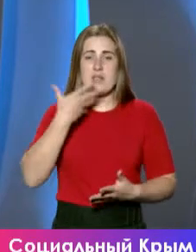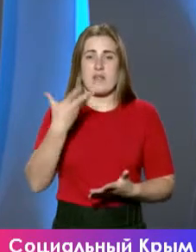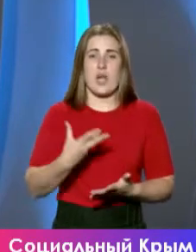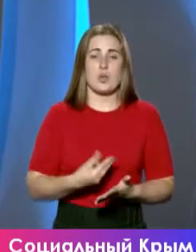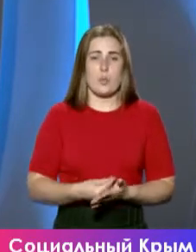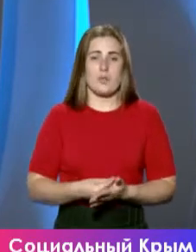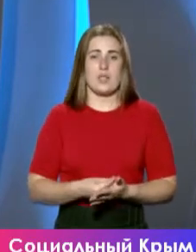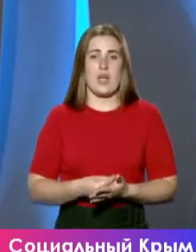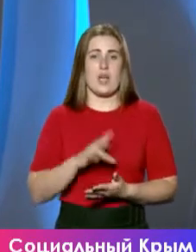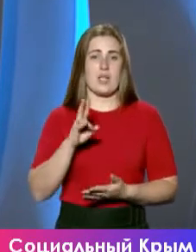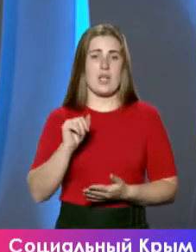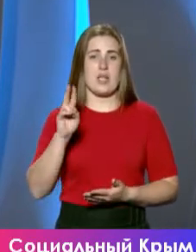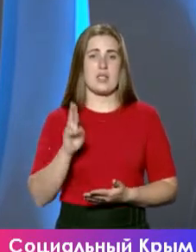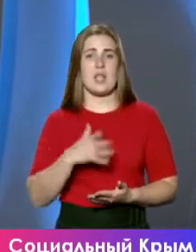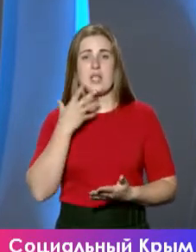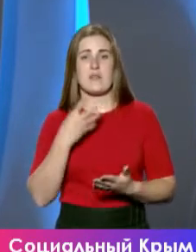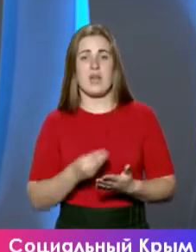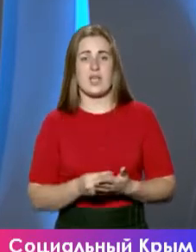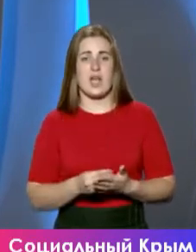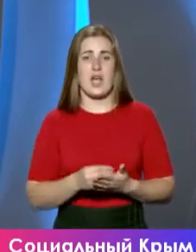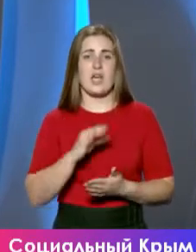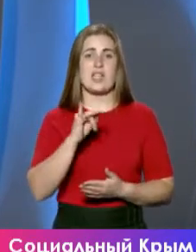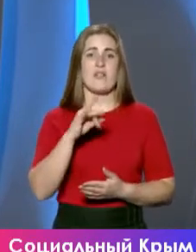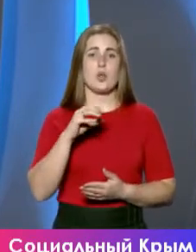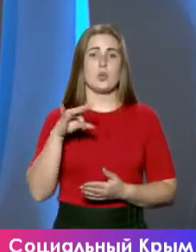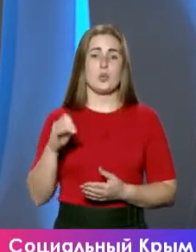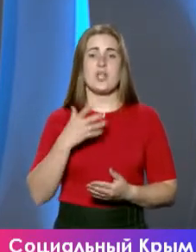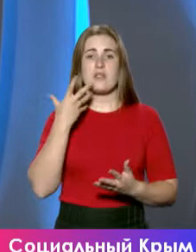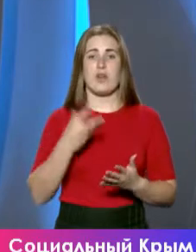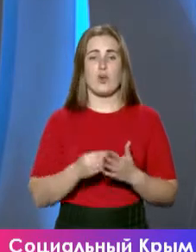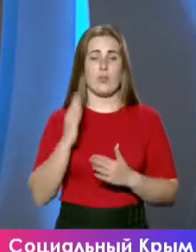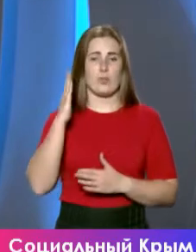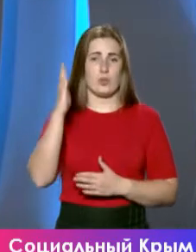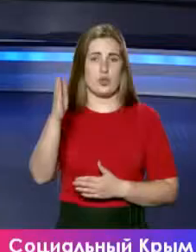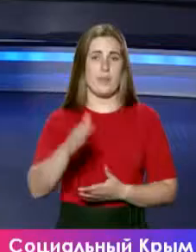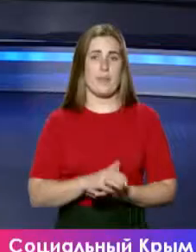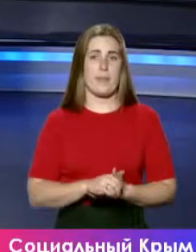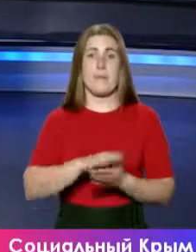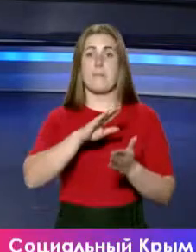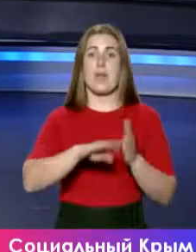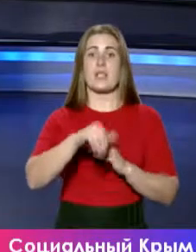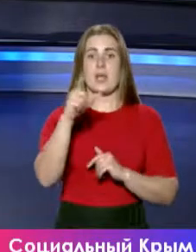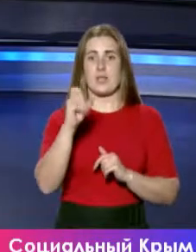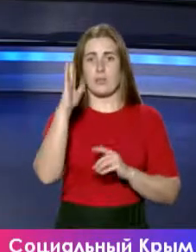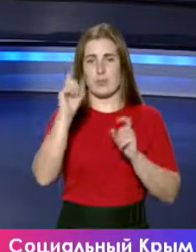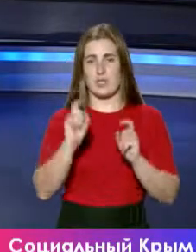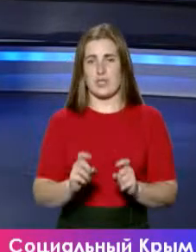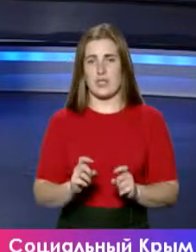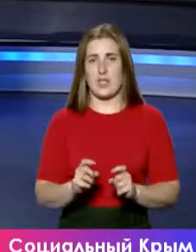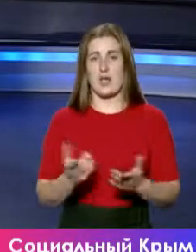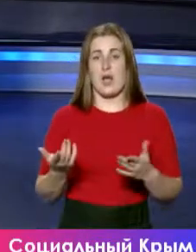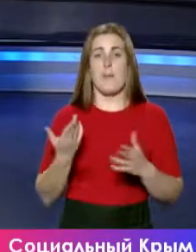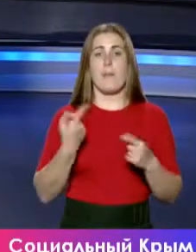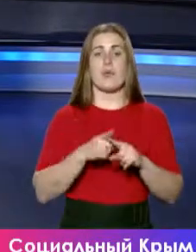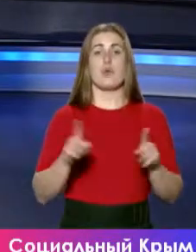нации, своей собственной инфраструктуре и своему собственному будущему. И без газа в результате сидеть простым людям. И потому что, да,